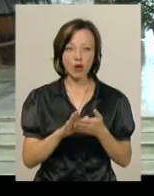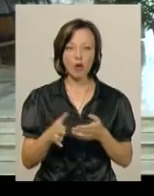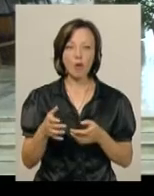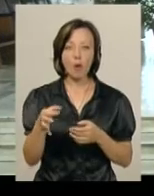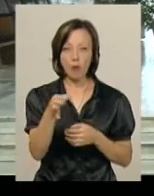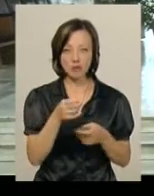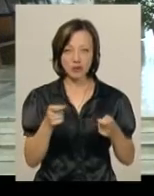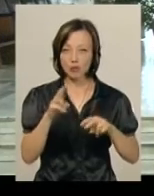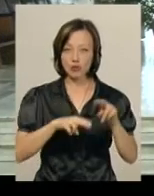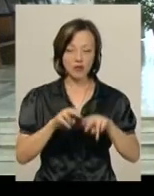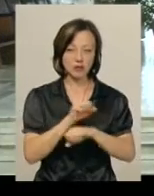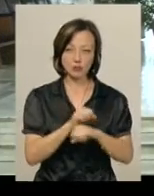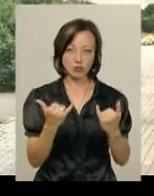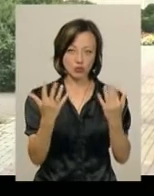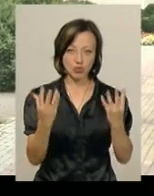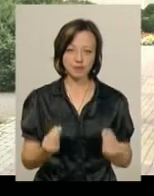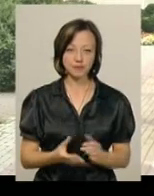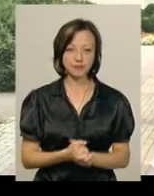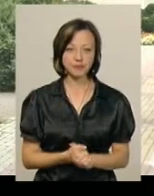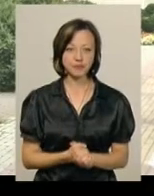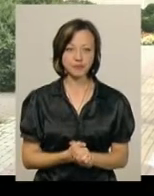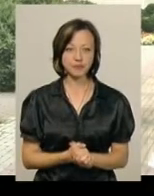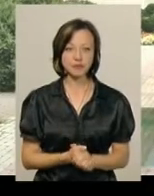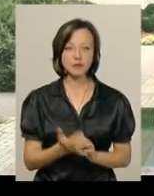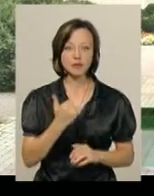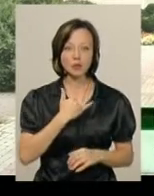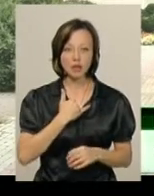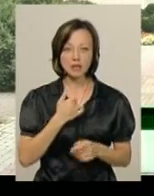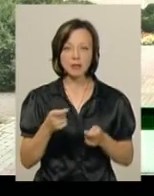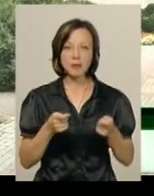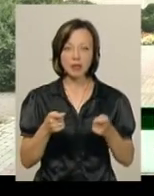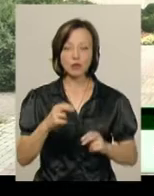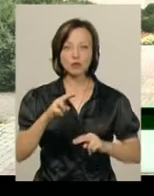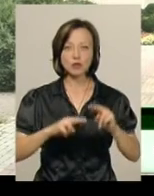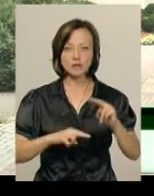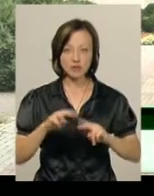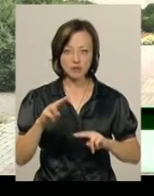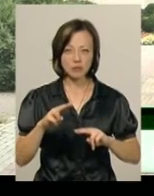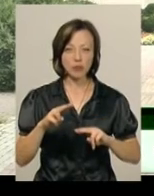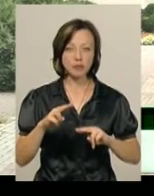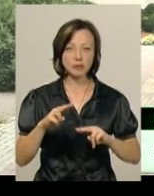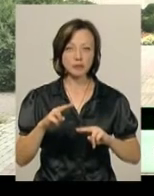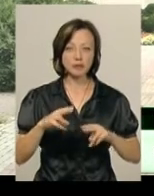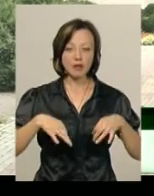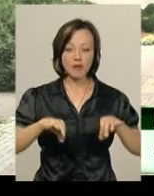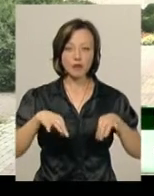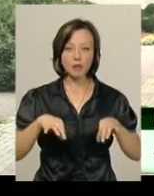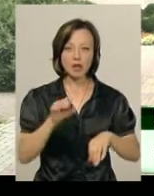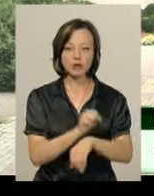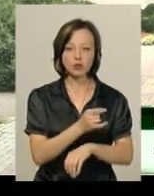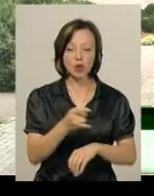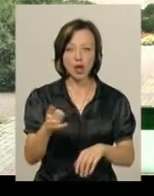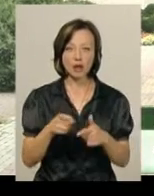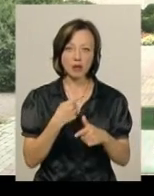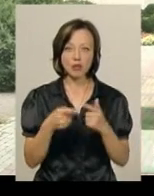будувати її не можна на сьогоднішній день. До нас в департамент з будівництвом автомобілів, стоянки або